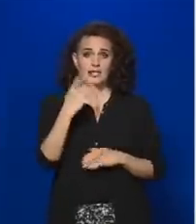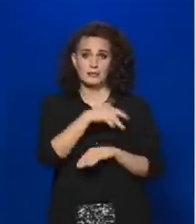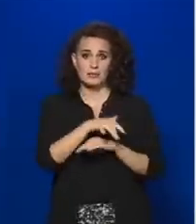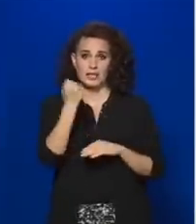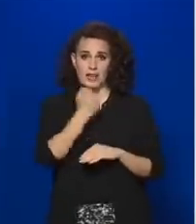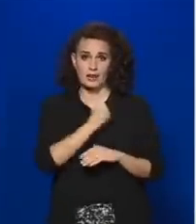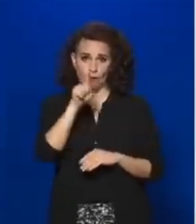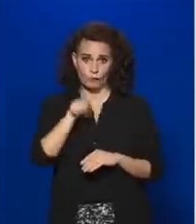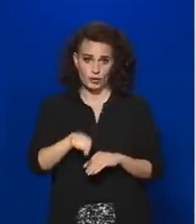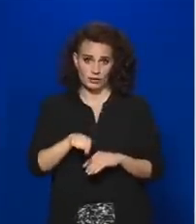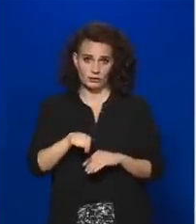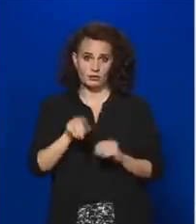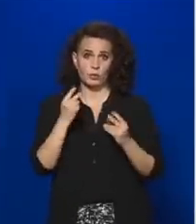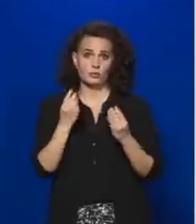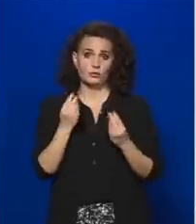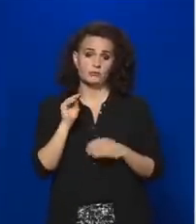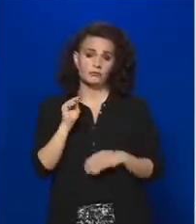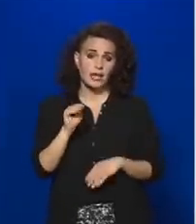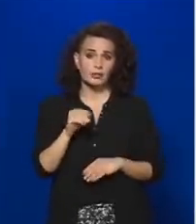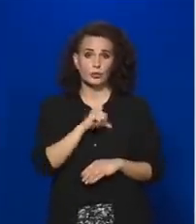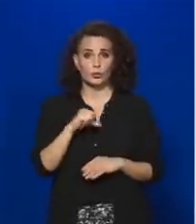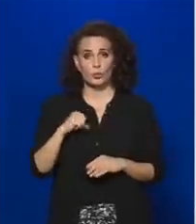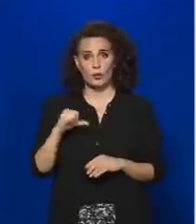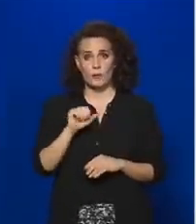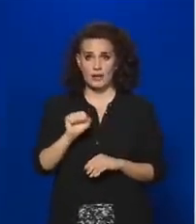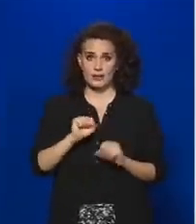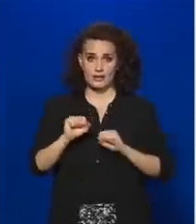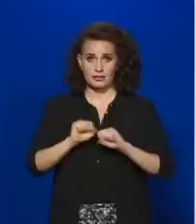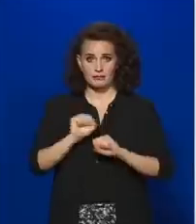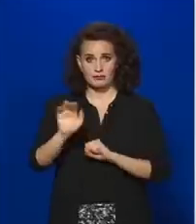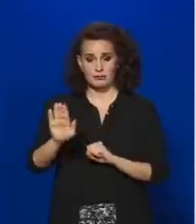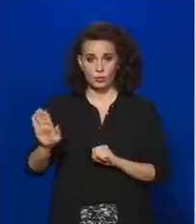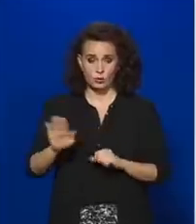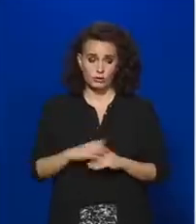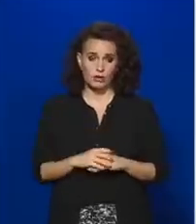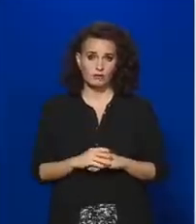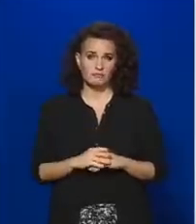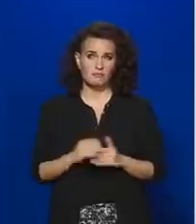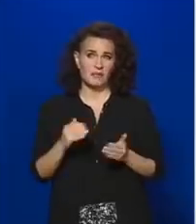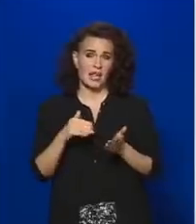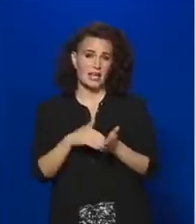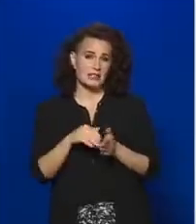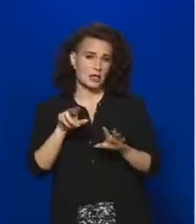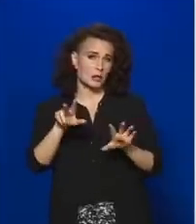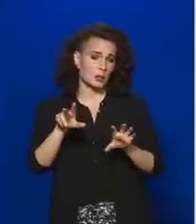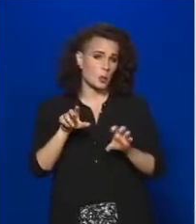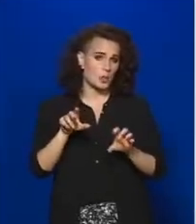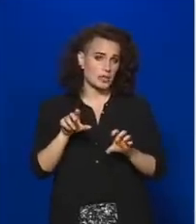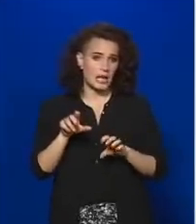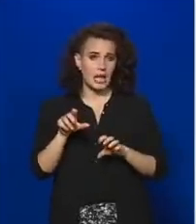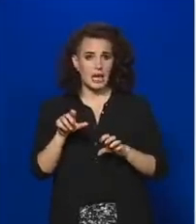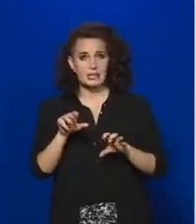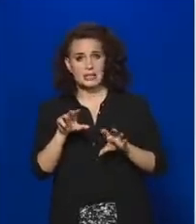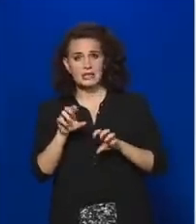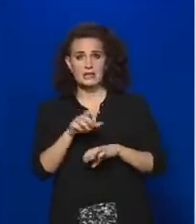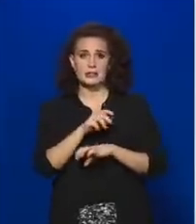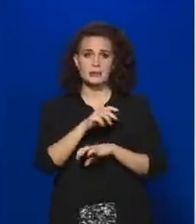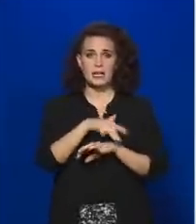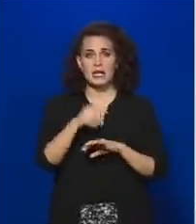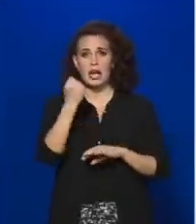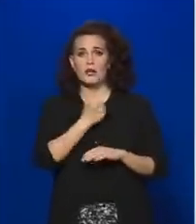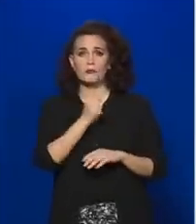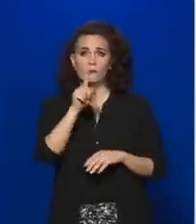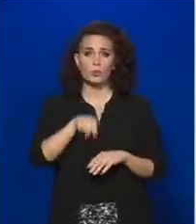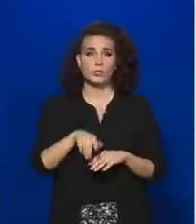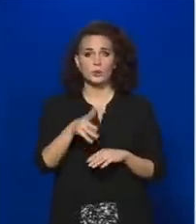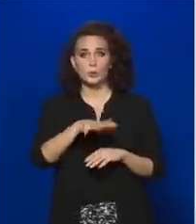mindösszesen. Az önkormányzatoknak egyébként 1800-1900 milliárd forint körüli